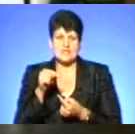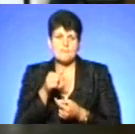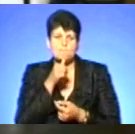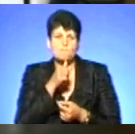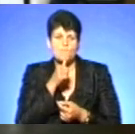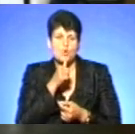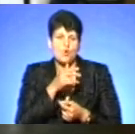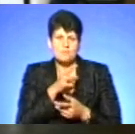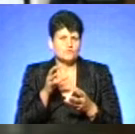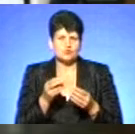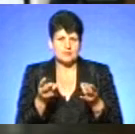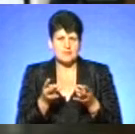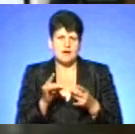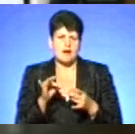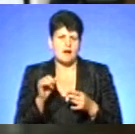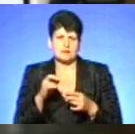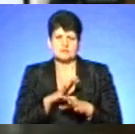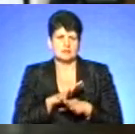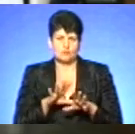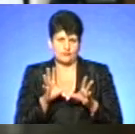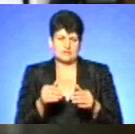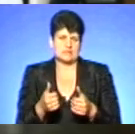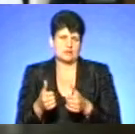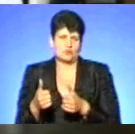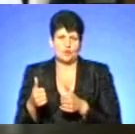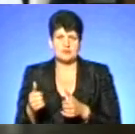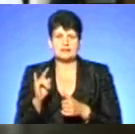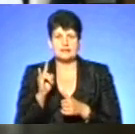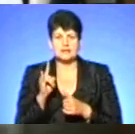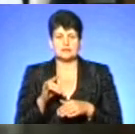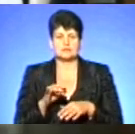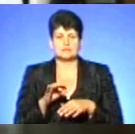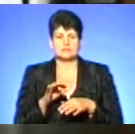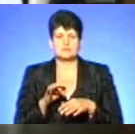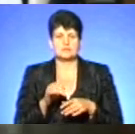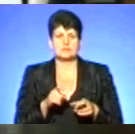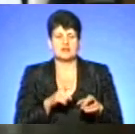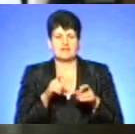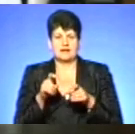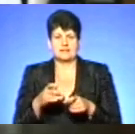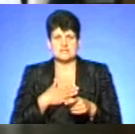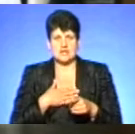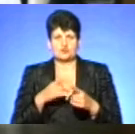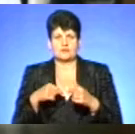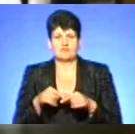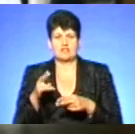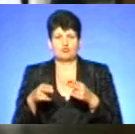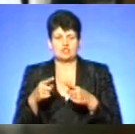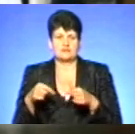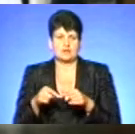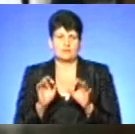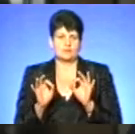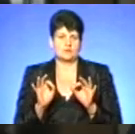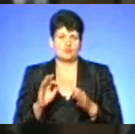реакції ніякої не були. І все добре, все. І дитинка проведена з нашого відділення в хірургічному відділенні в